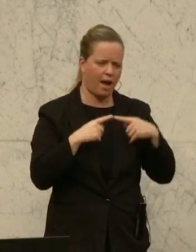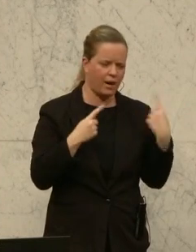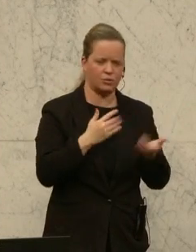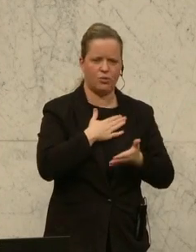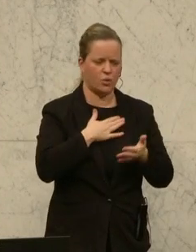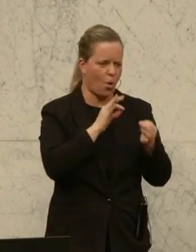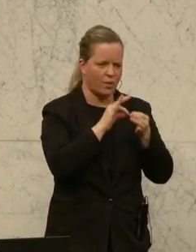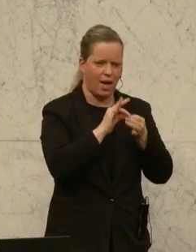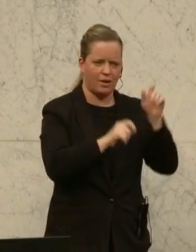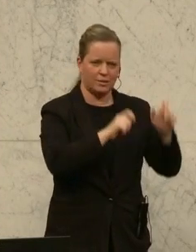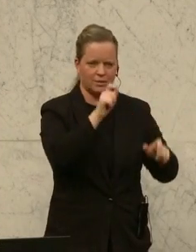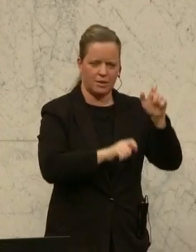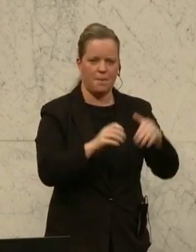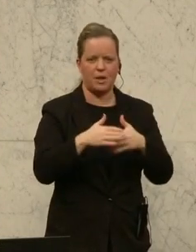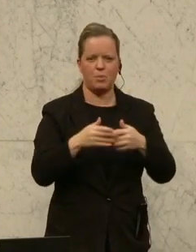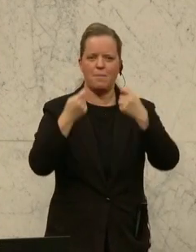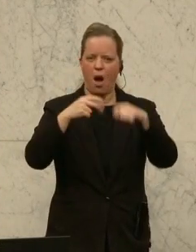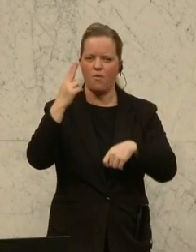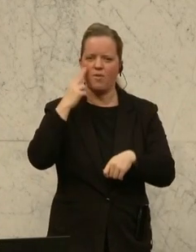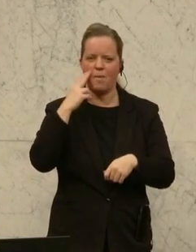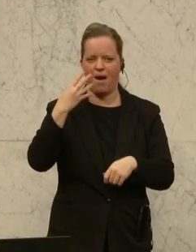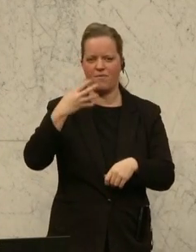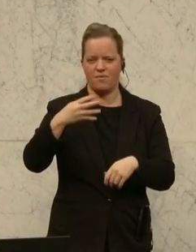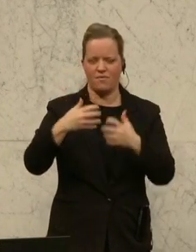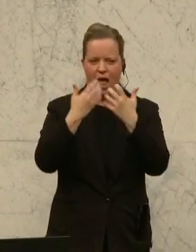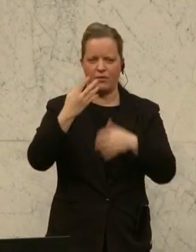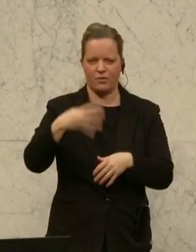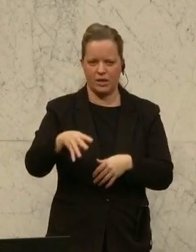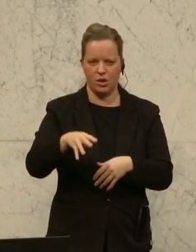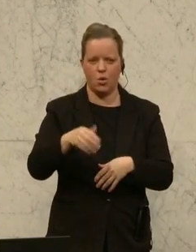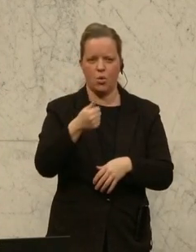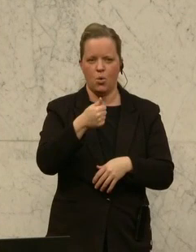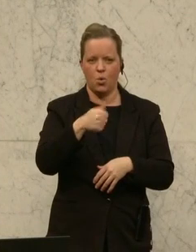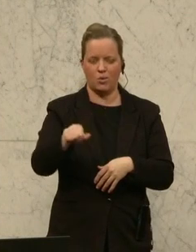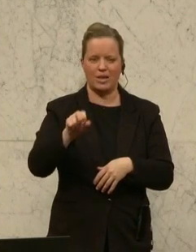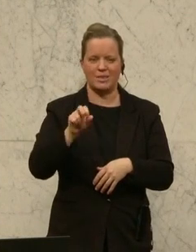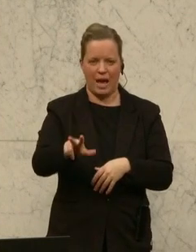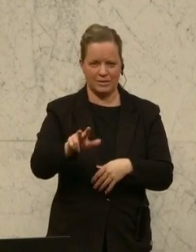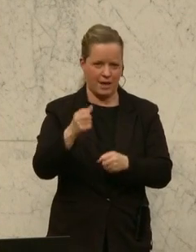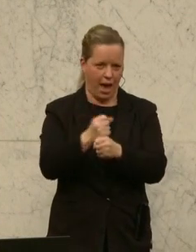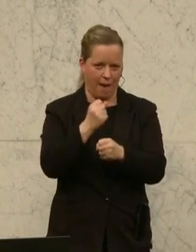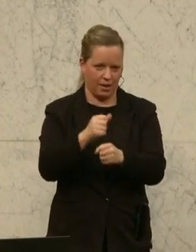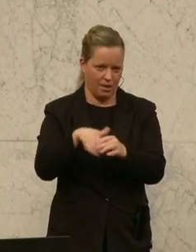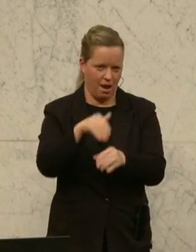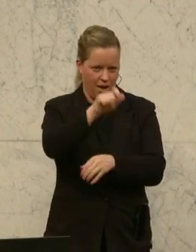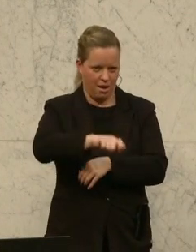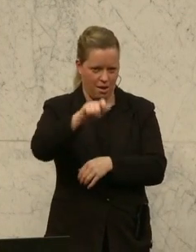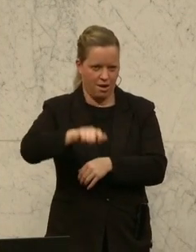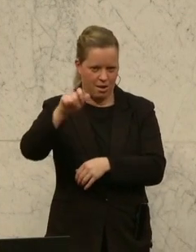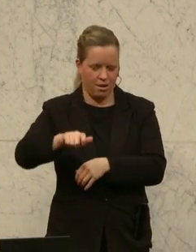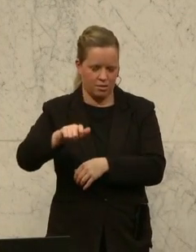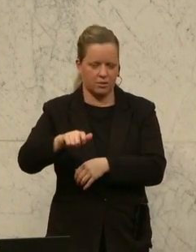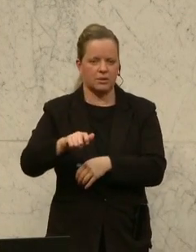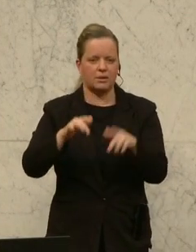Baufirma in Waldviertel. 118 Beschäftigte, Entschuldigung, 113 Arbeiter. Und hat